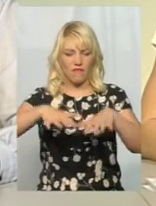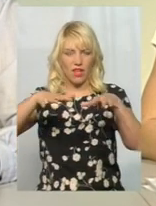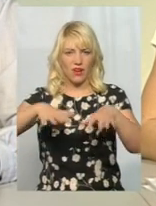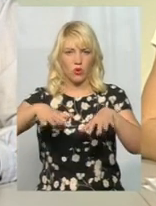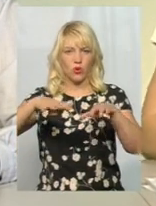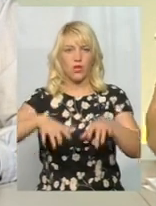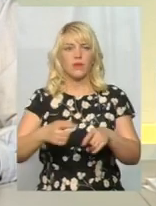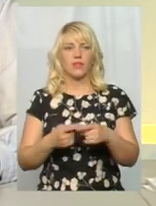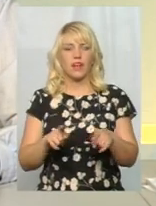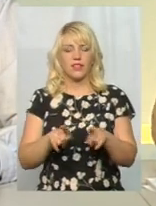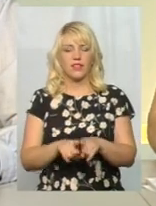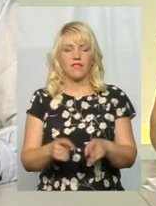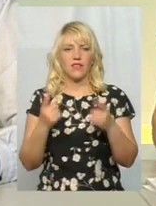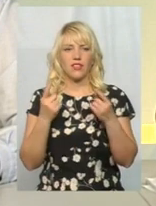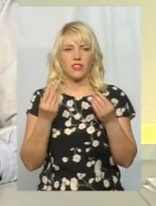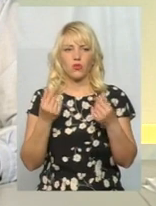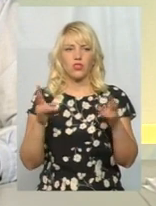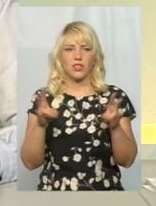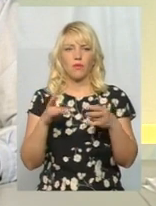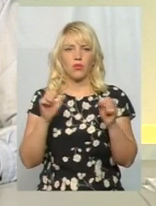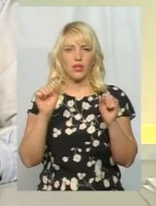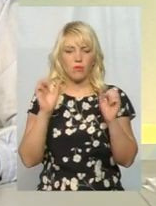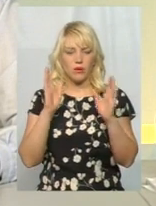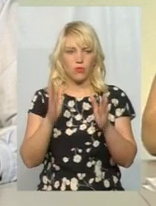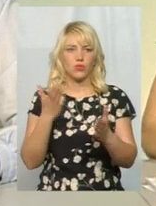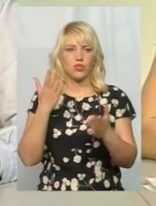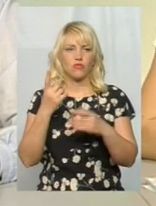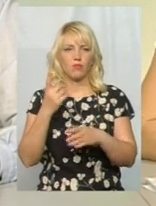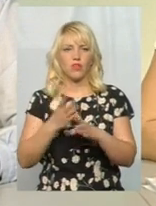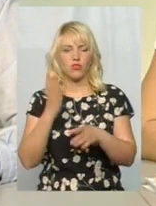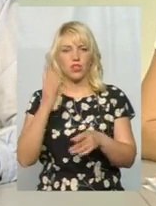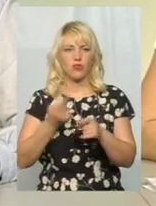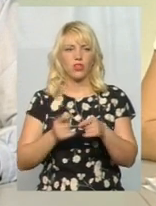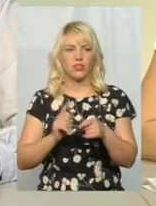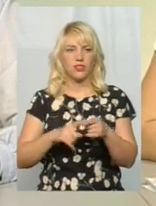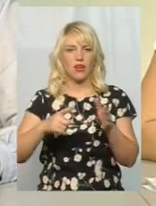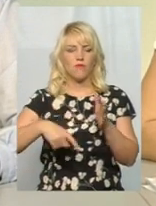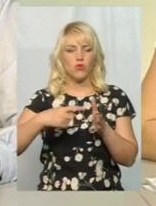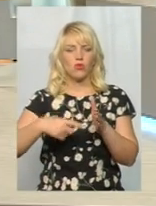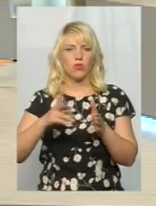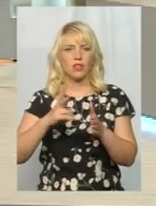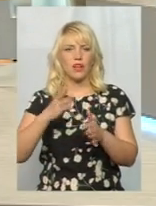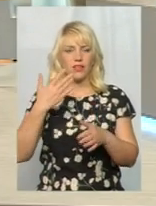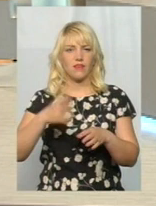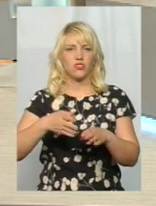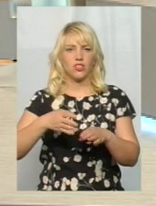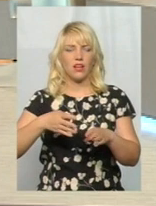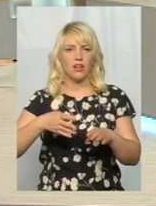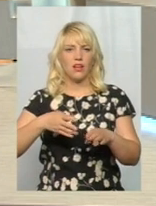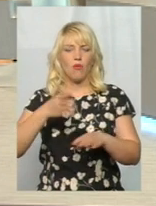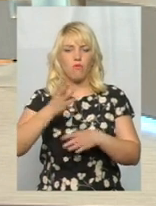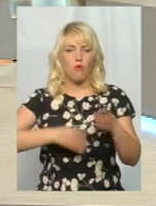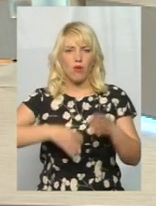такі великі кошти, можливо, будуть і не потрібні, якщо в першу чергу ті мотори, які порізані, ті